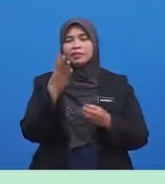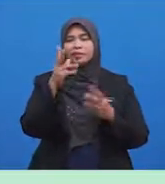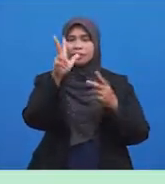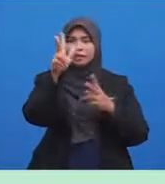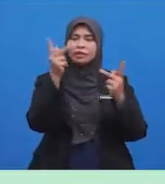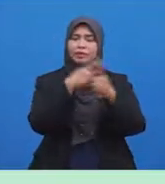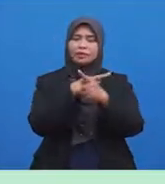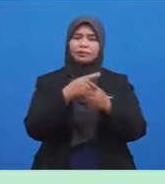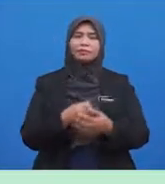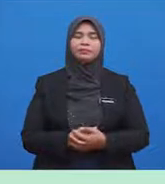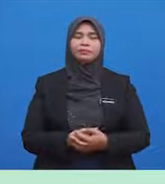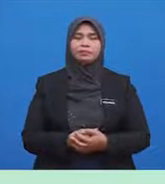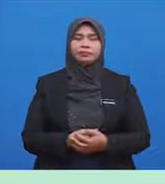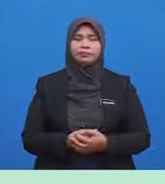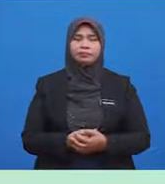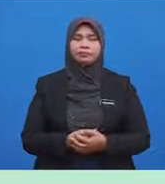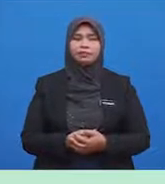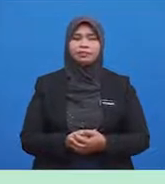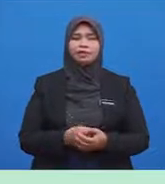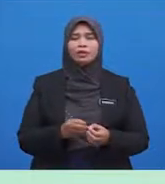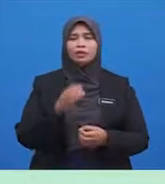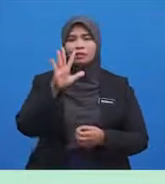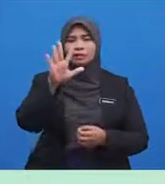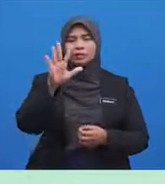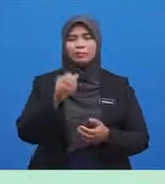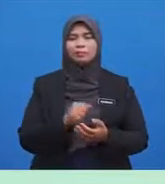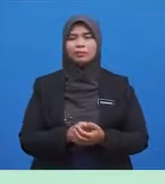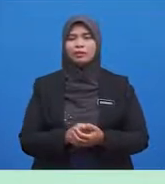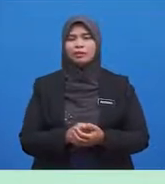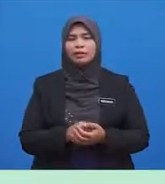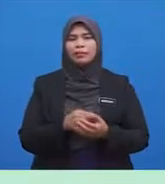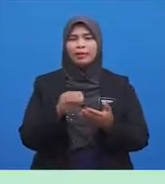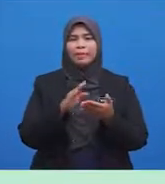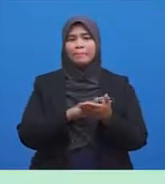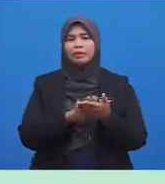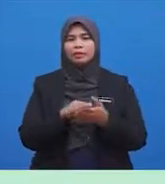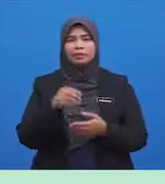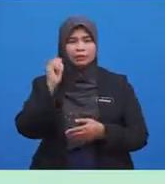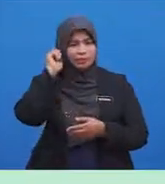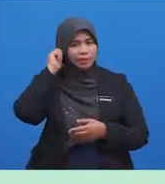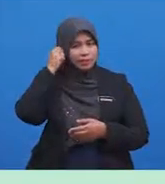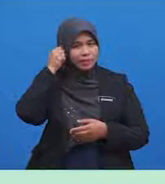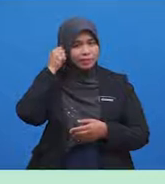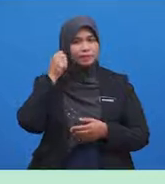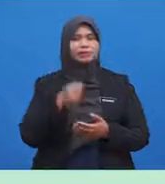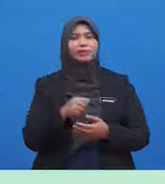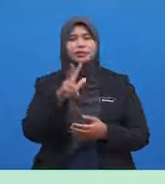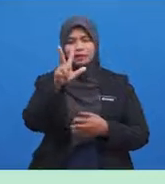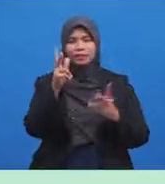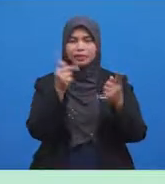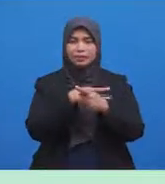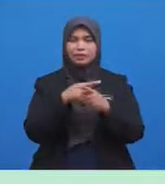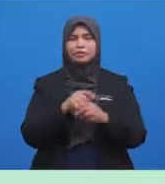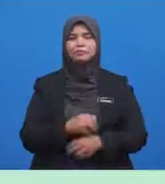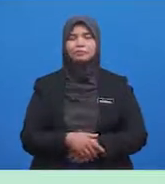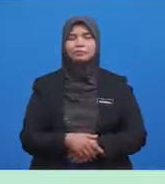tiga kali Yang kelima, membasuh telinga tiga kali